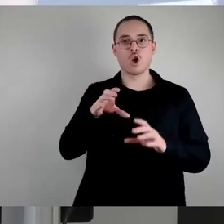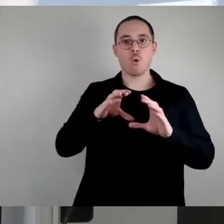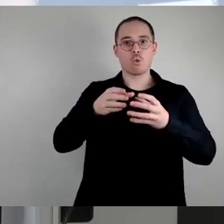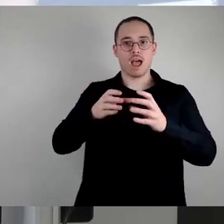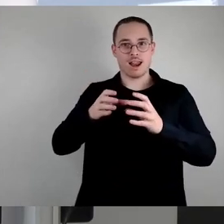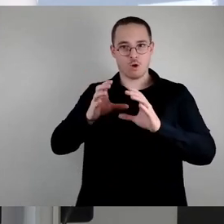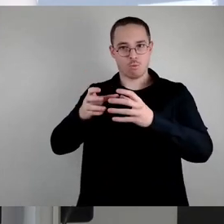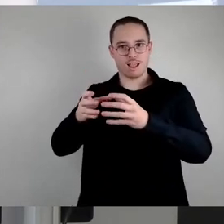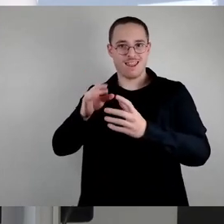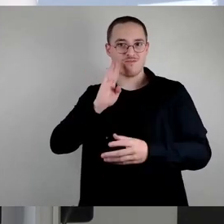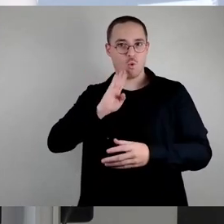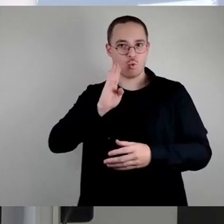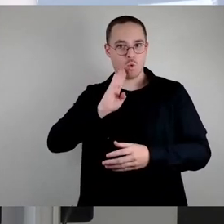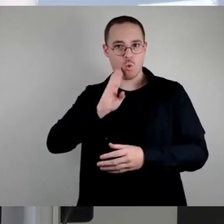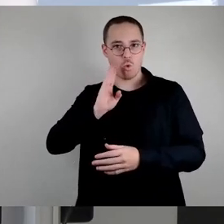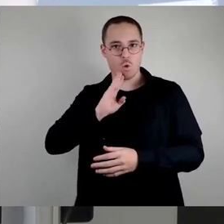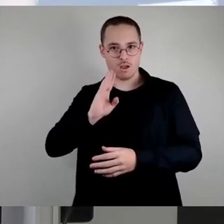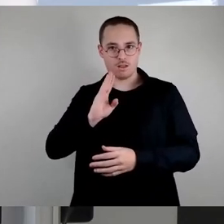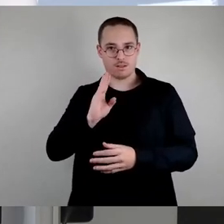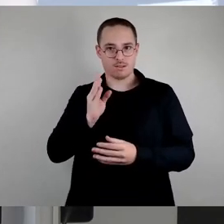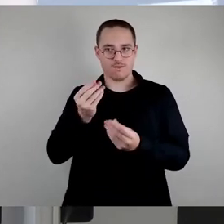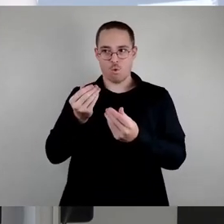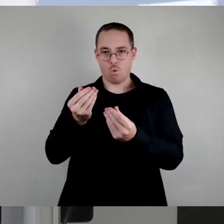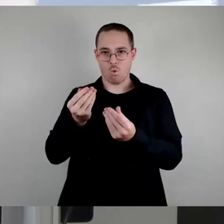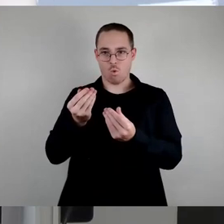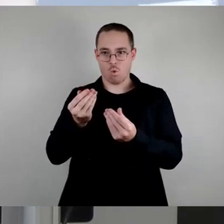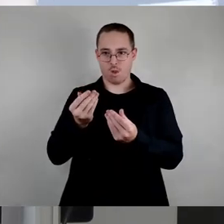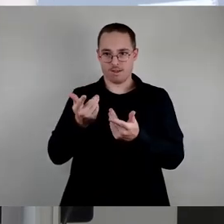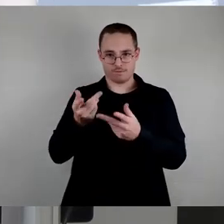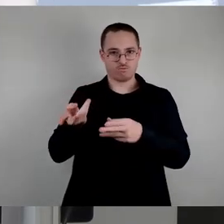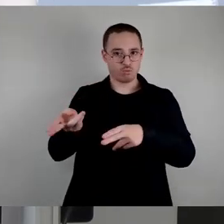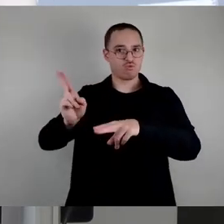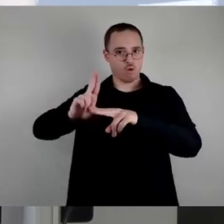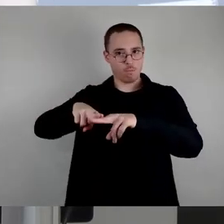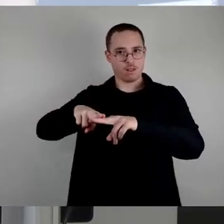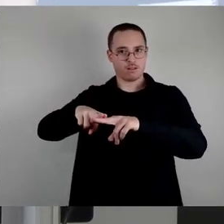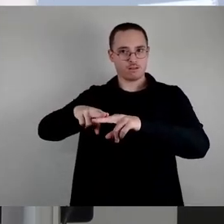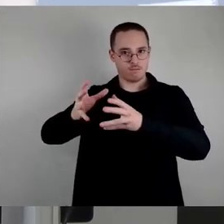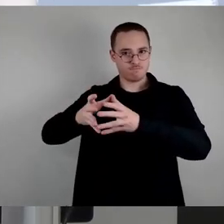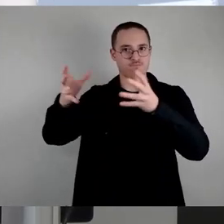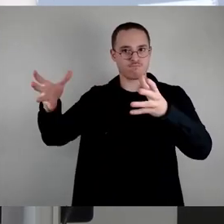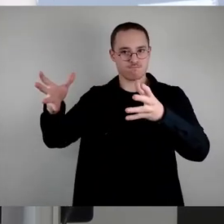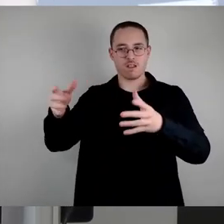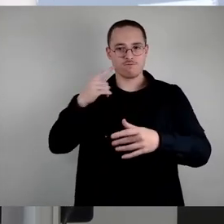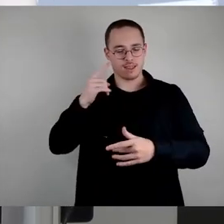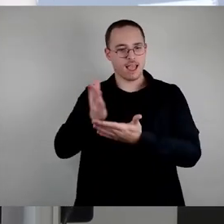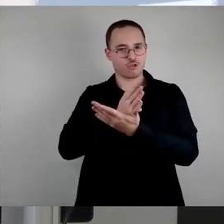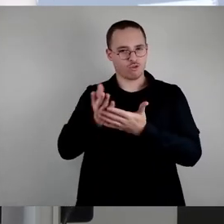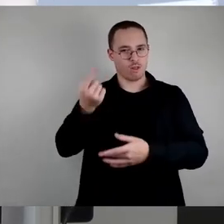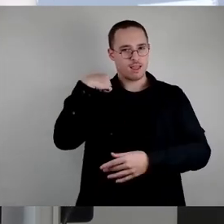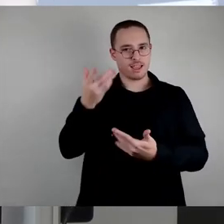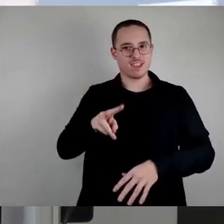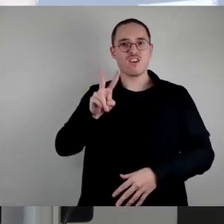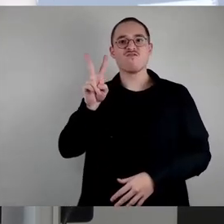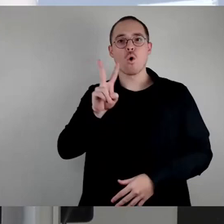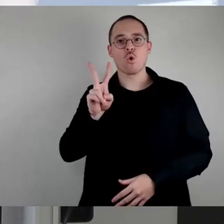ja durch unsere Entscheidung am Ende verdoppeln wird, unsere Entscheidung, Bonobio-Wohnungen anzukaufen, glaube